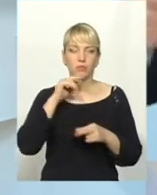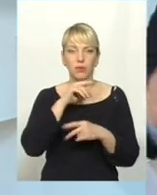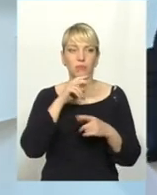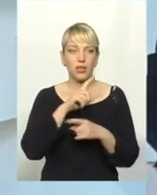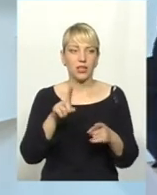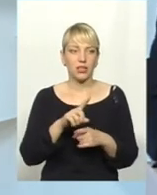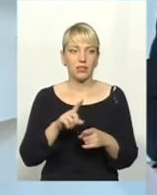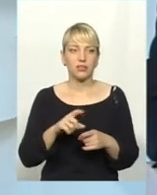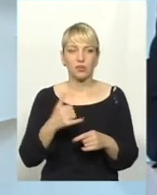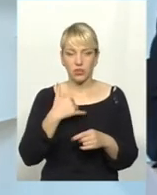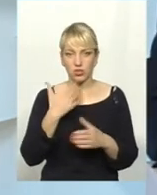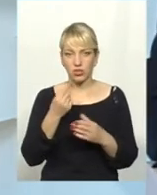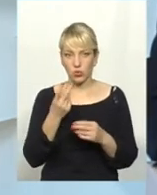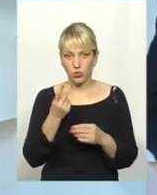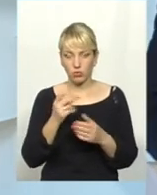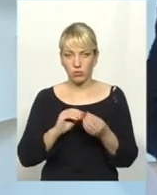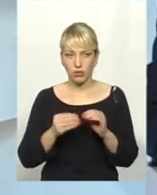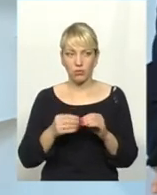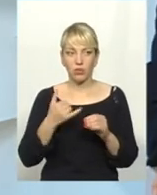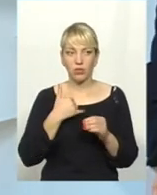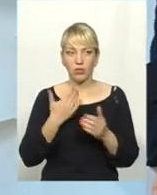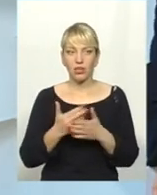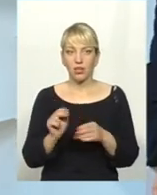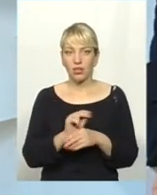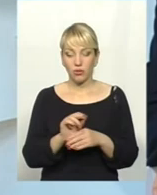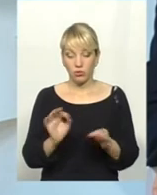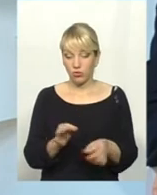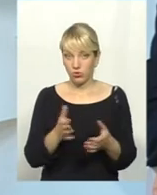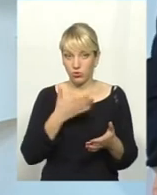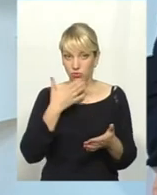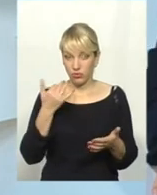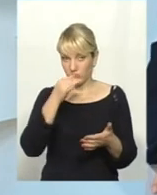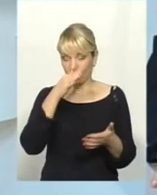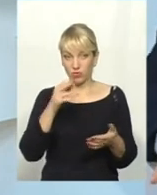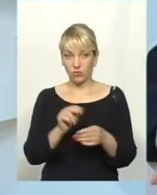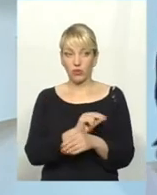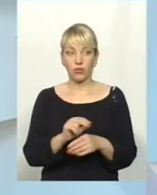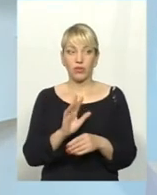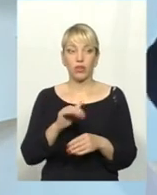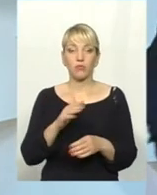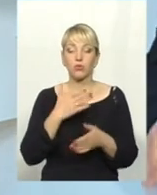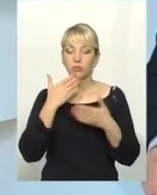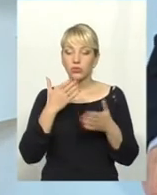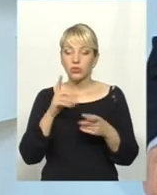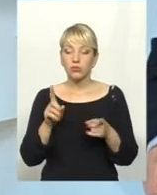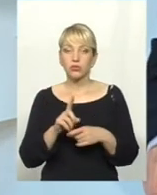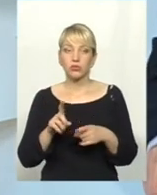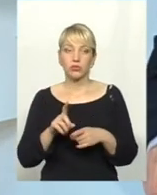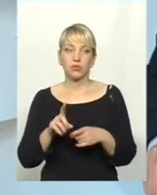У нас ще є одна проблема. У нас буває так, що лікуєш і нічого. І потім читаєш, що